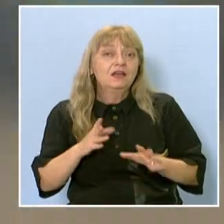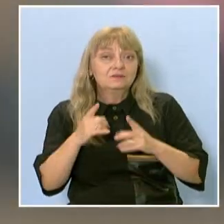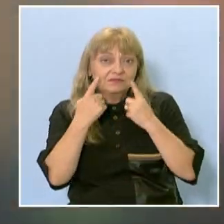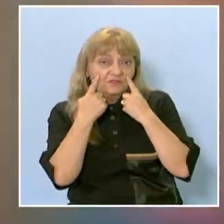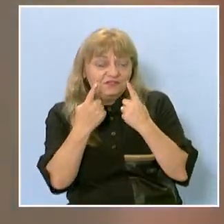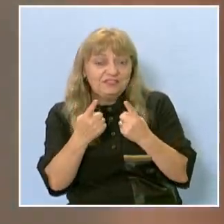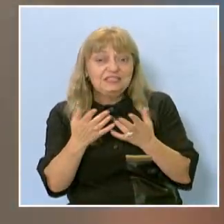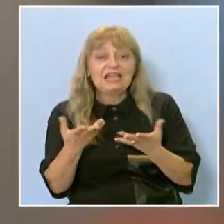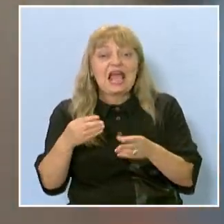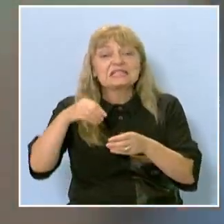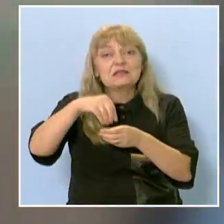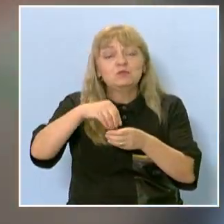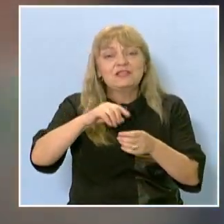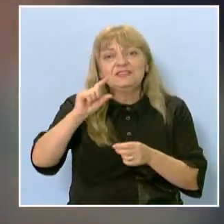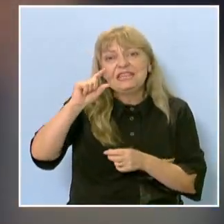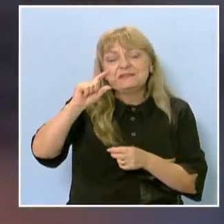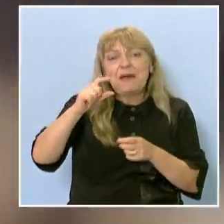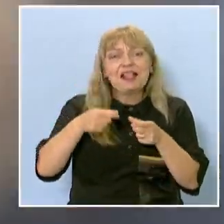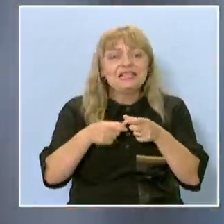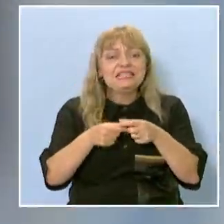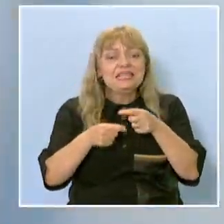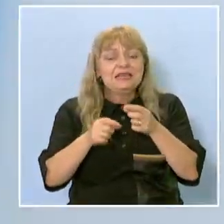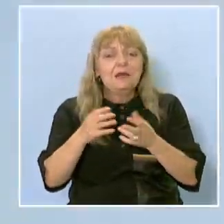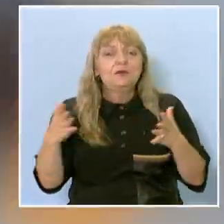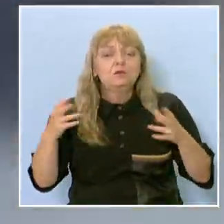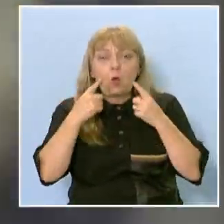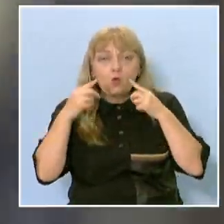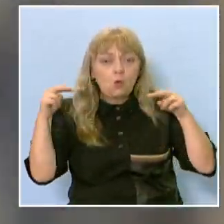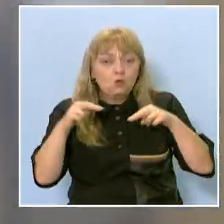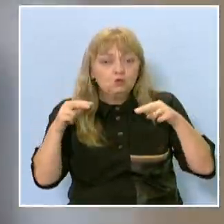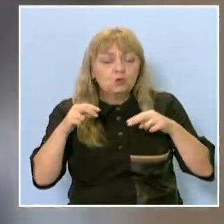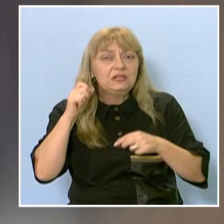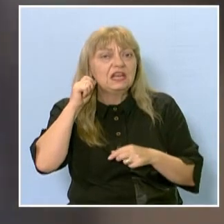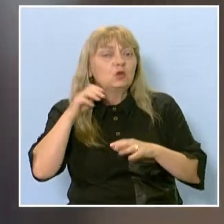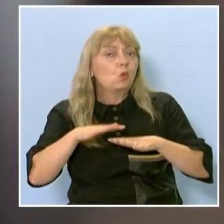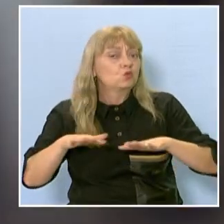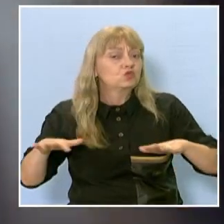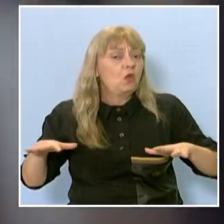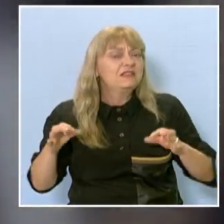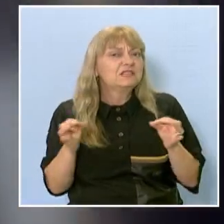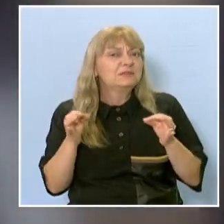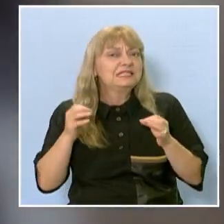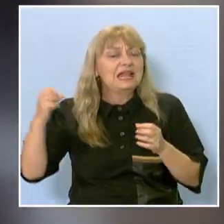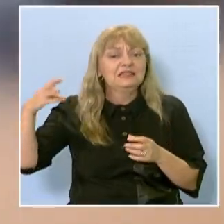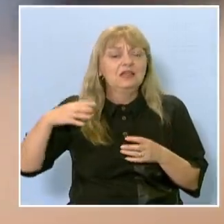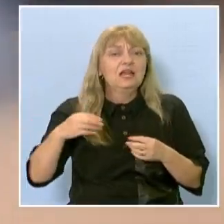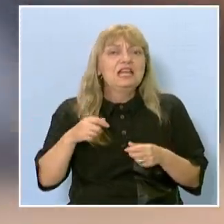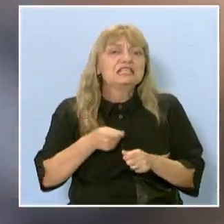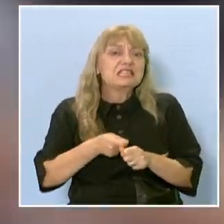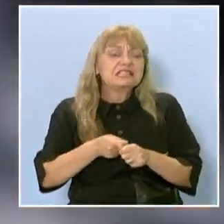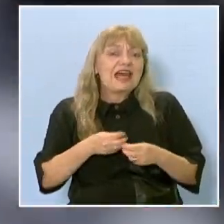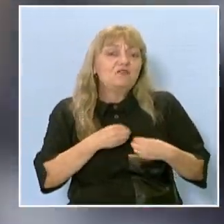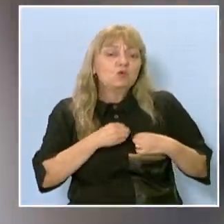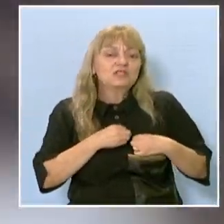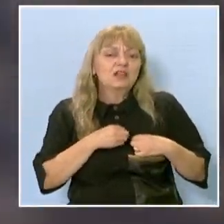как са поставени в тези малки секси, и при много контролирани условия, с много специфична светлина, може би би създавало усещането, че